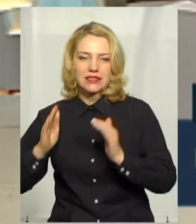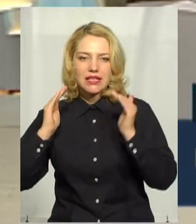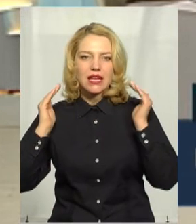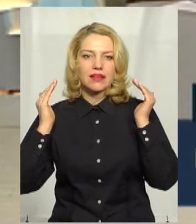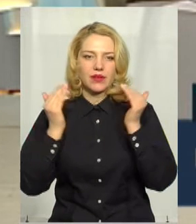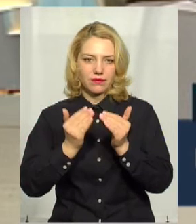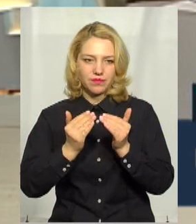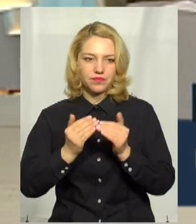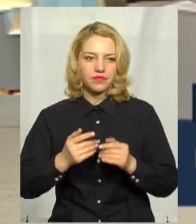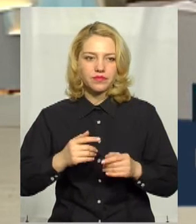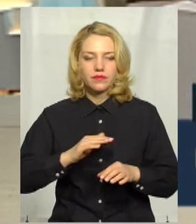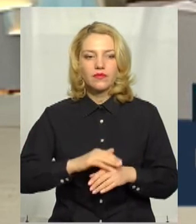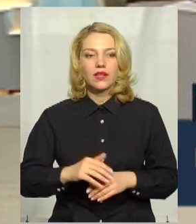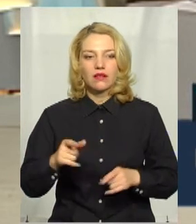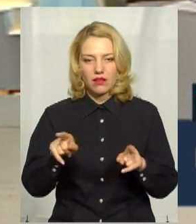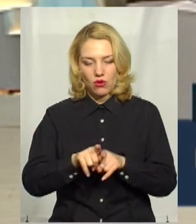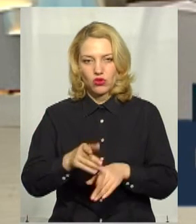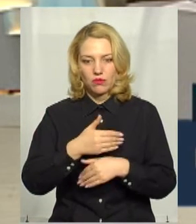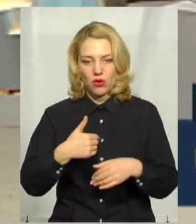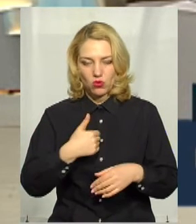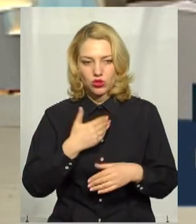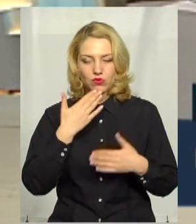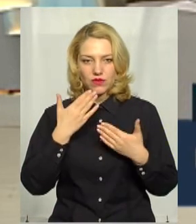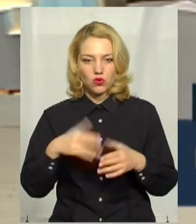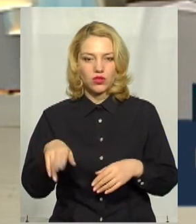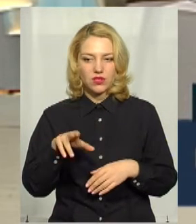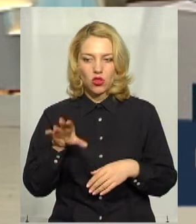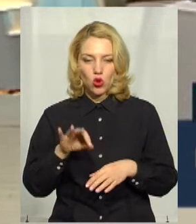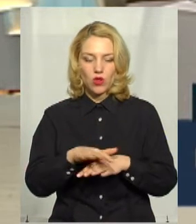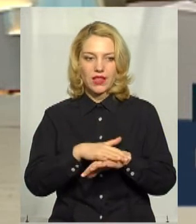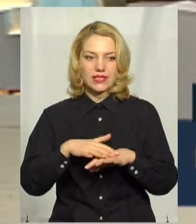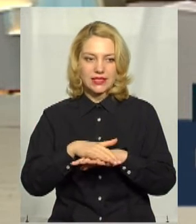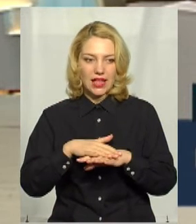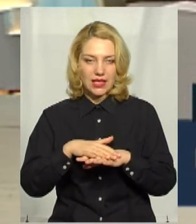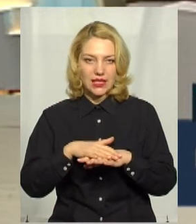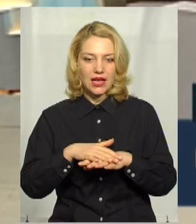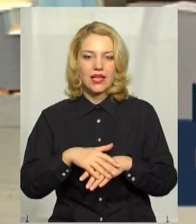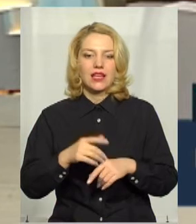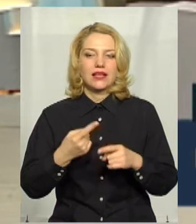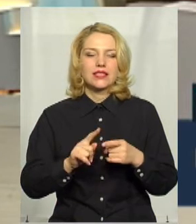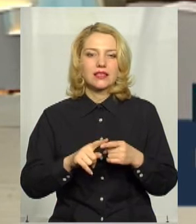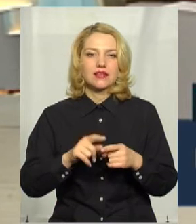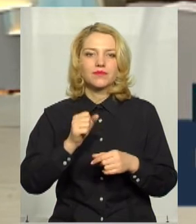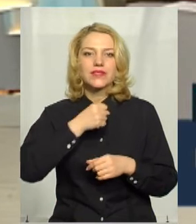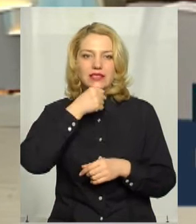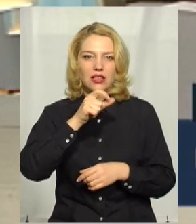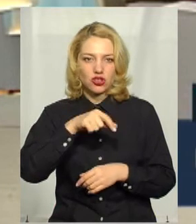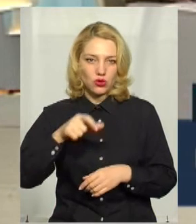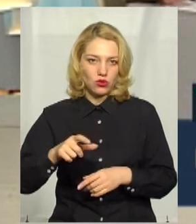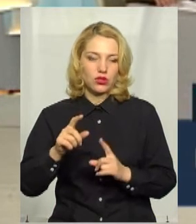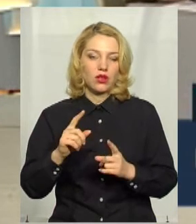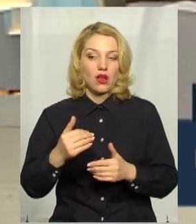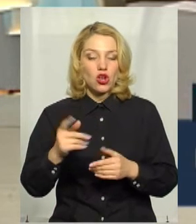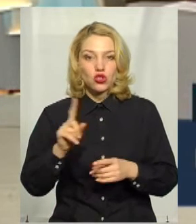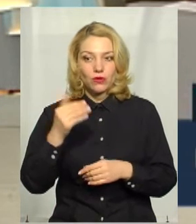Наразі ми хочемо також звернутися до даної категорії населення, в першу чергу, щоб вони усвідомлювали, що